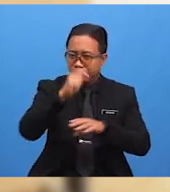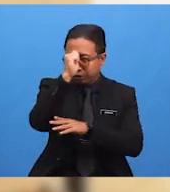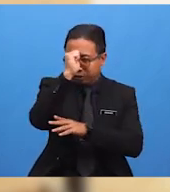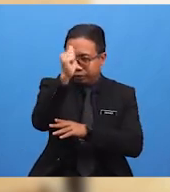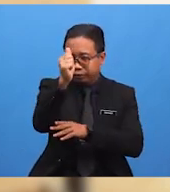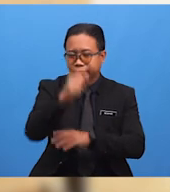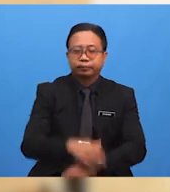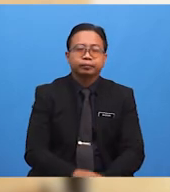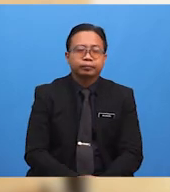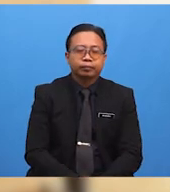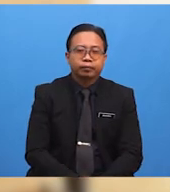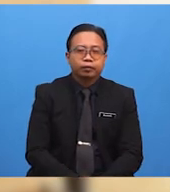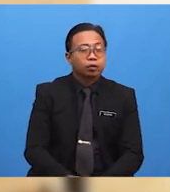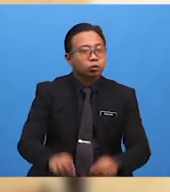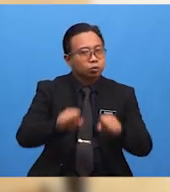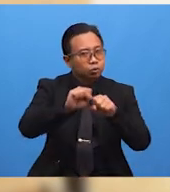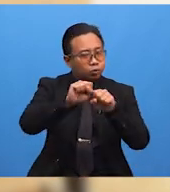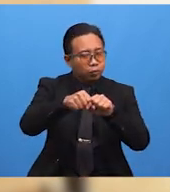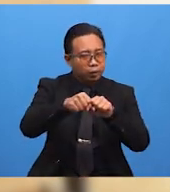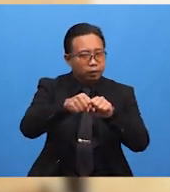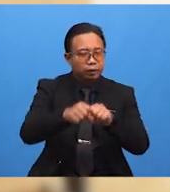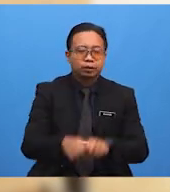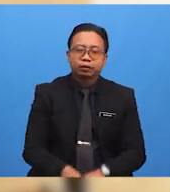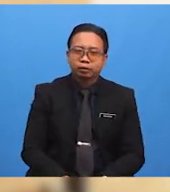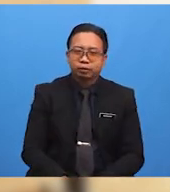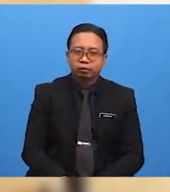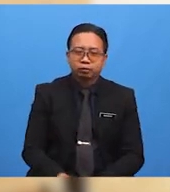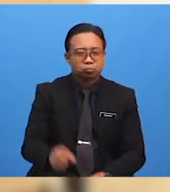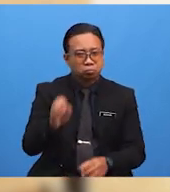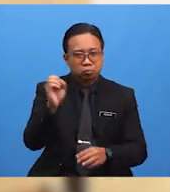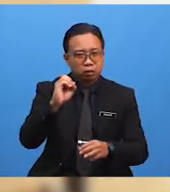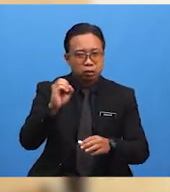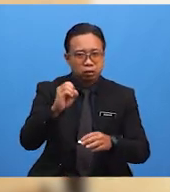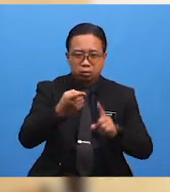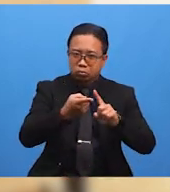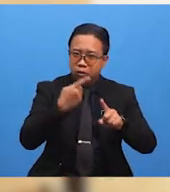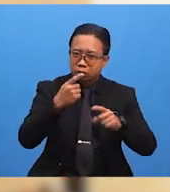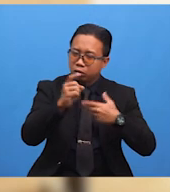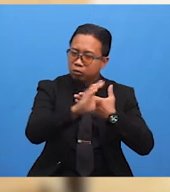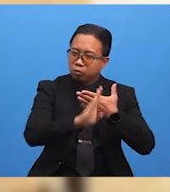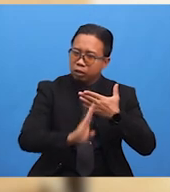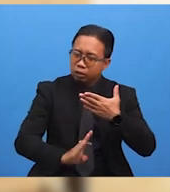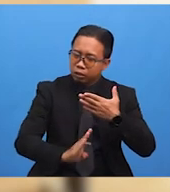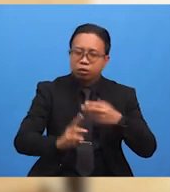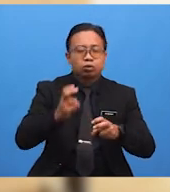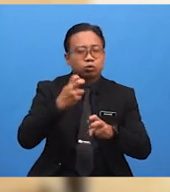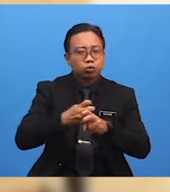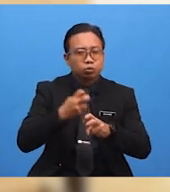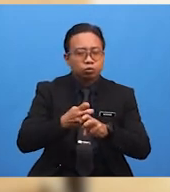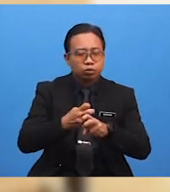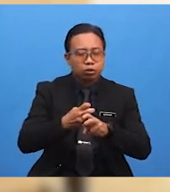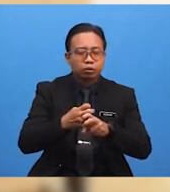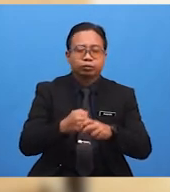Agar terpelihara daripada sebarang kesulitan dan